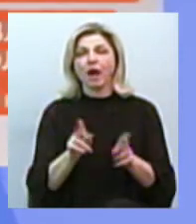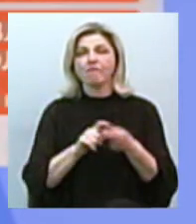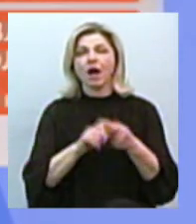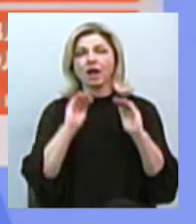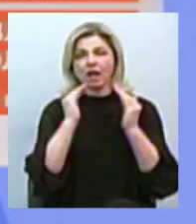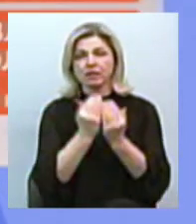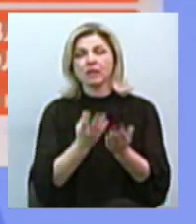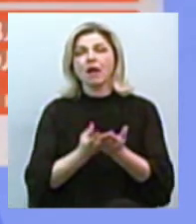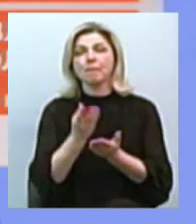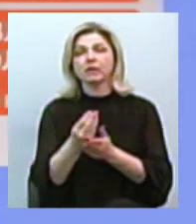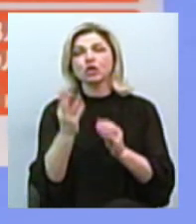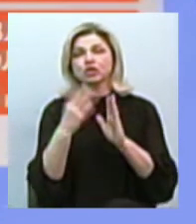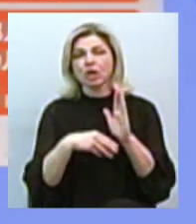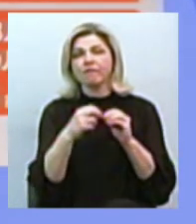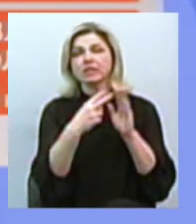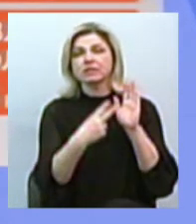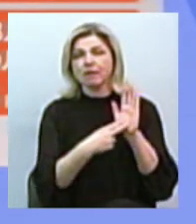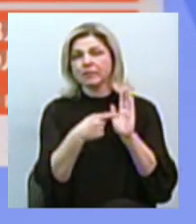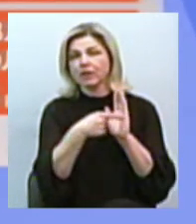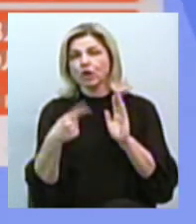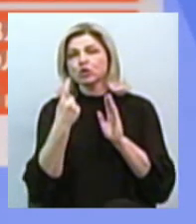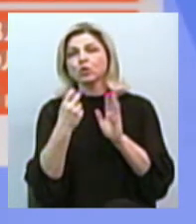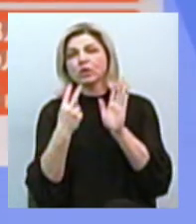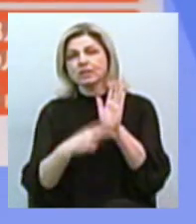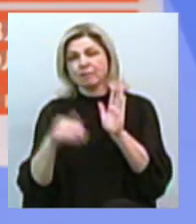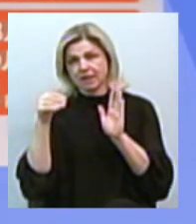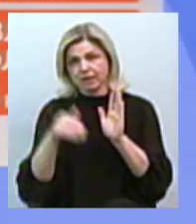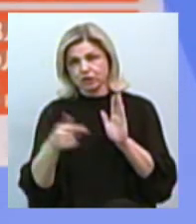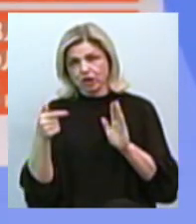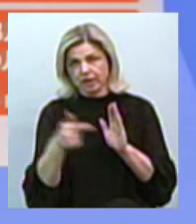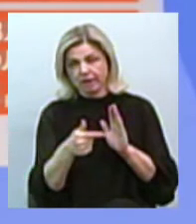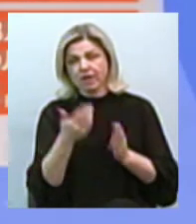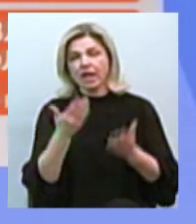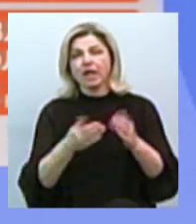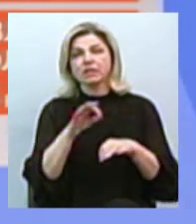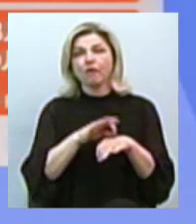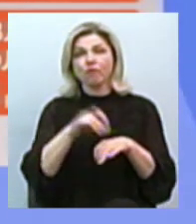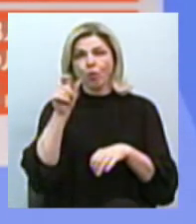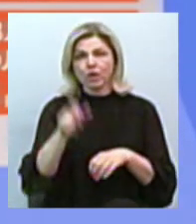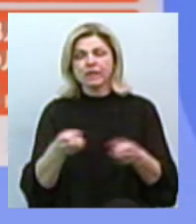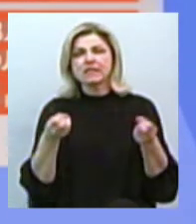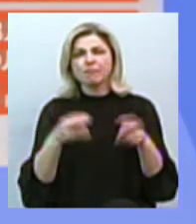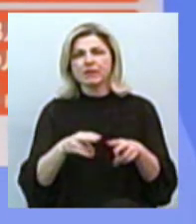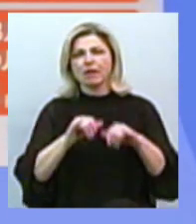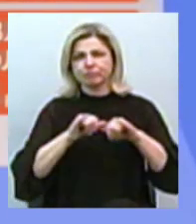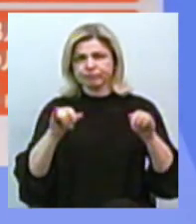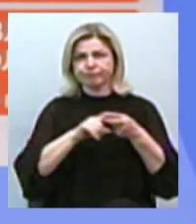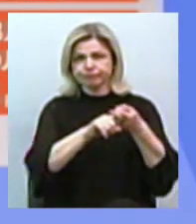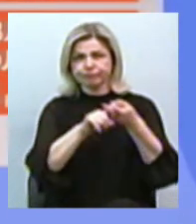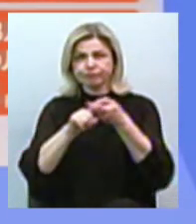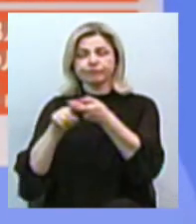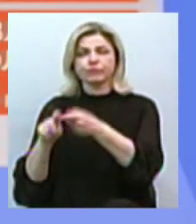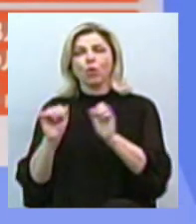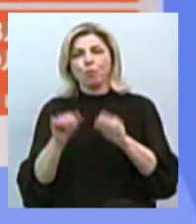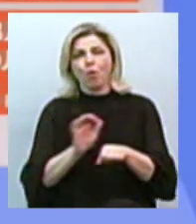штраф. Він коливається від 17 до 170 тисяч гривень. Якщо ж хворий спеціально поширює хворобу, то за це можуть